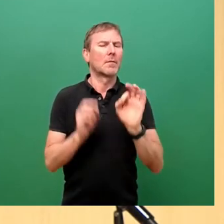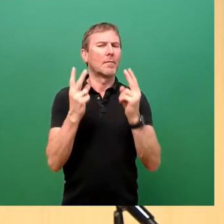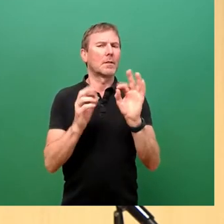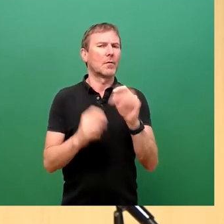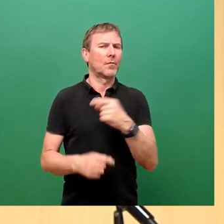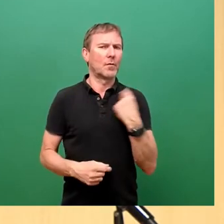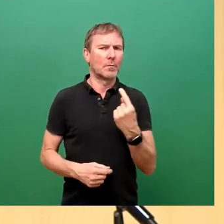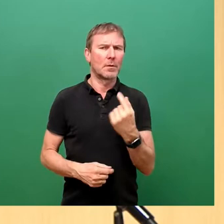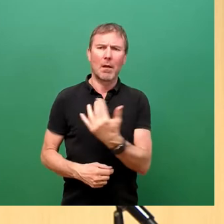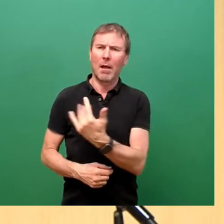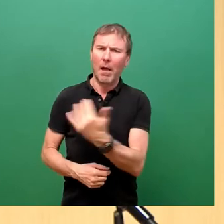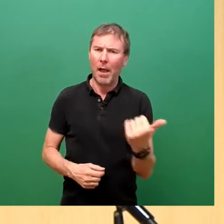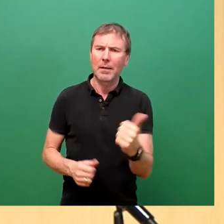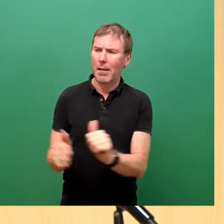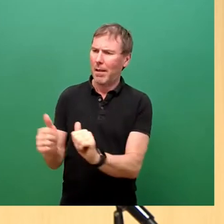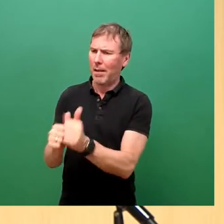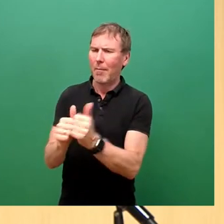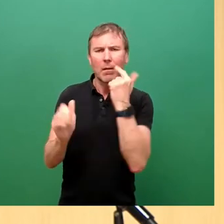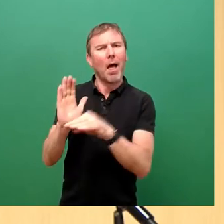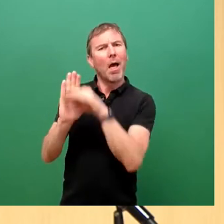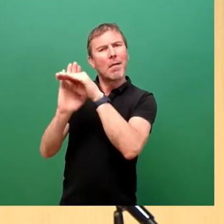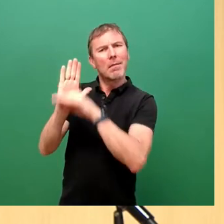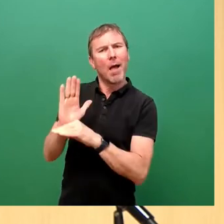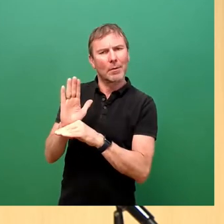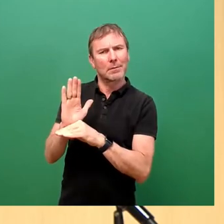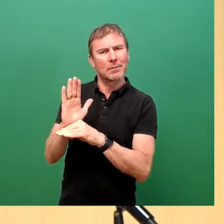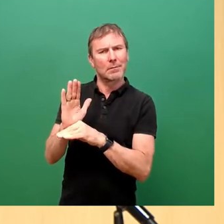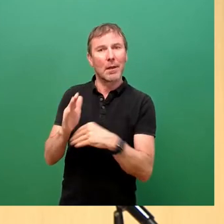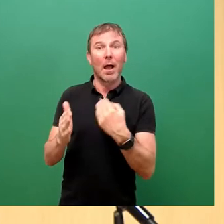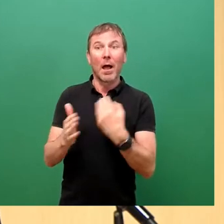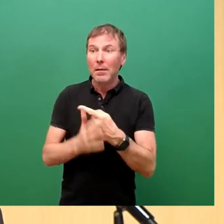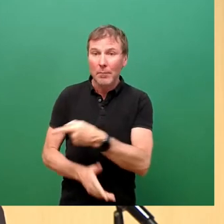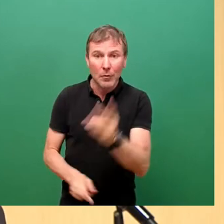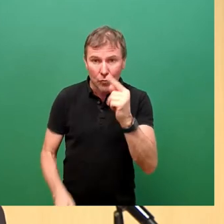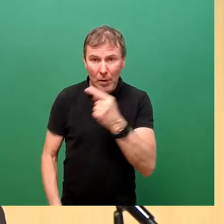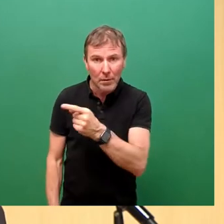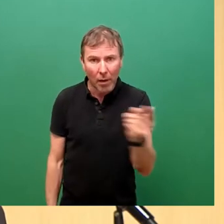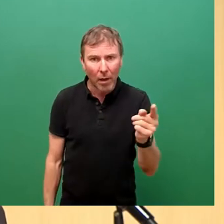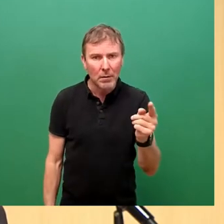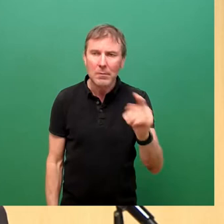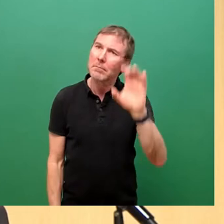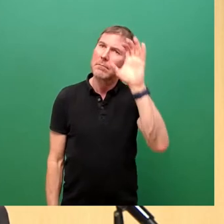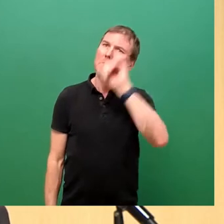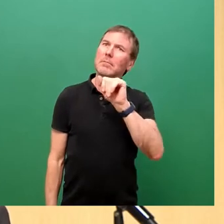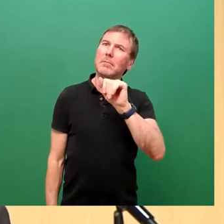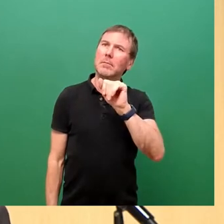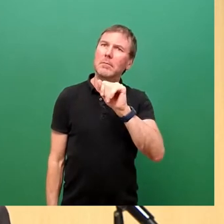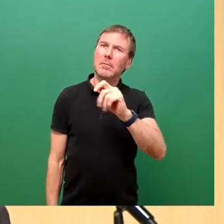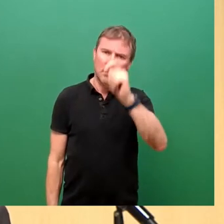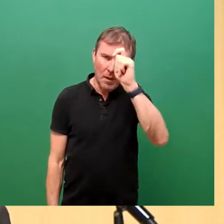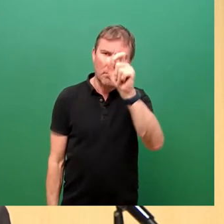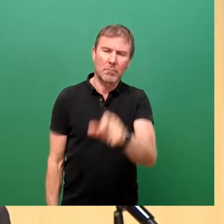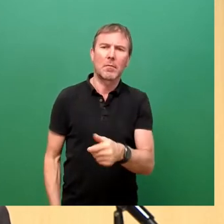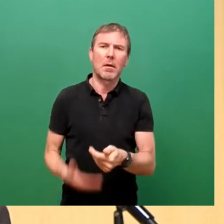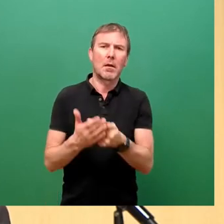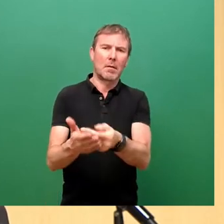Partner hier namentlich zu erwähnen, damit der Stadtrat öffentlich und unmissverständlich seine Wertschätzung zum Ausdruck bringen kann.